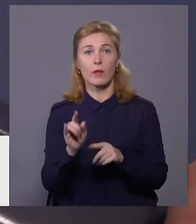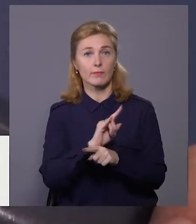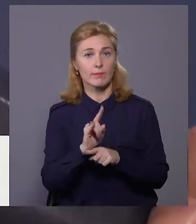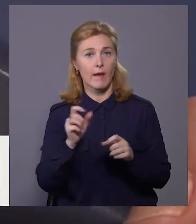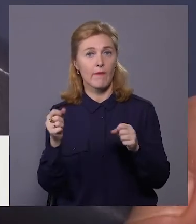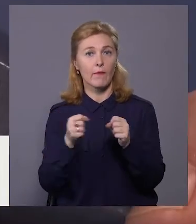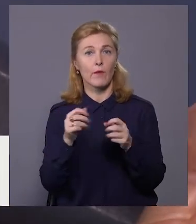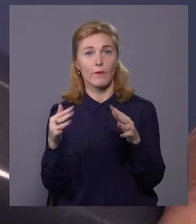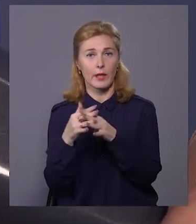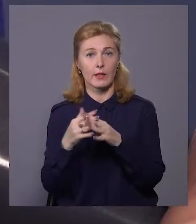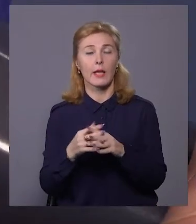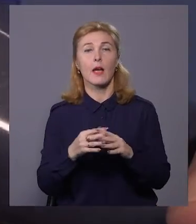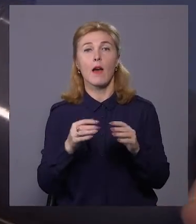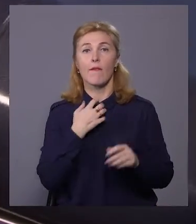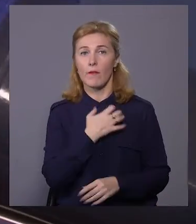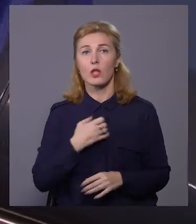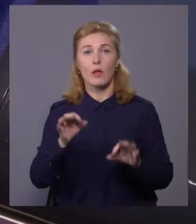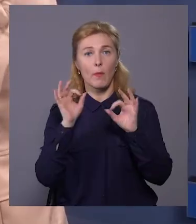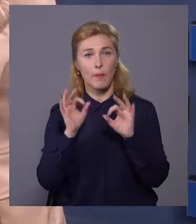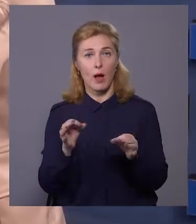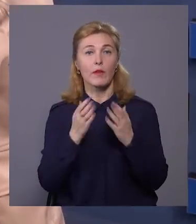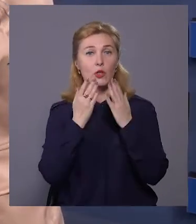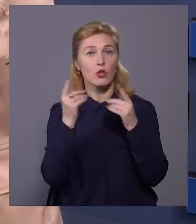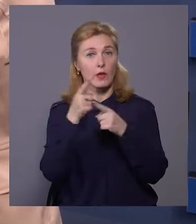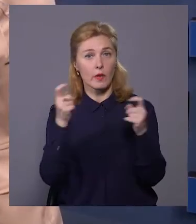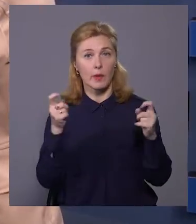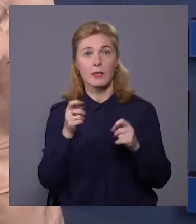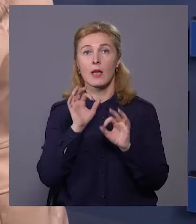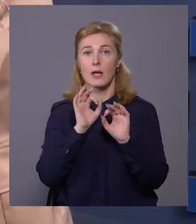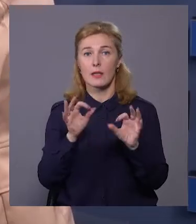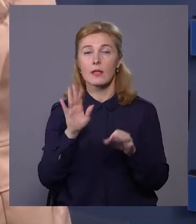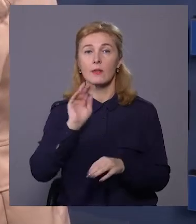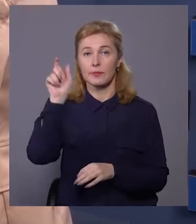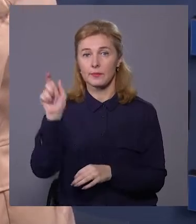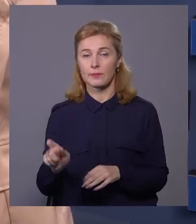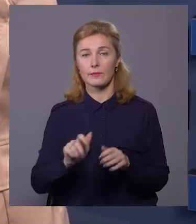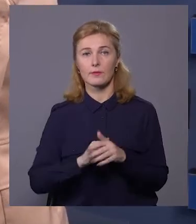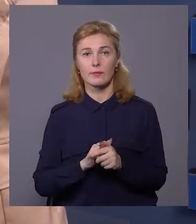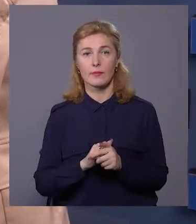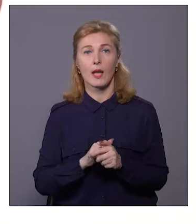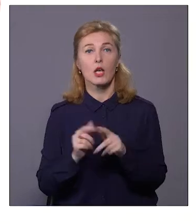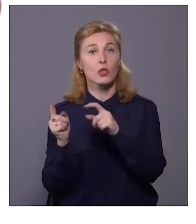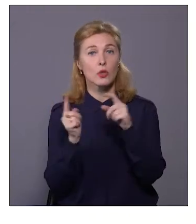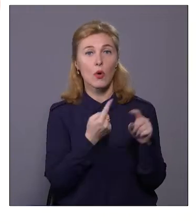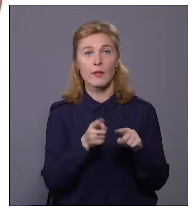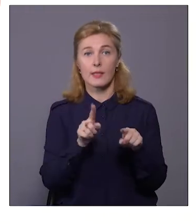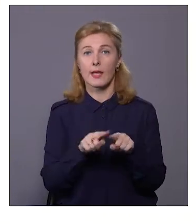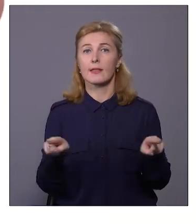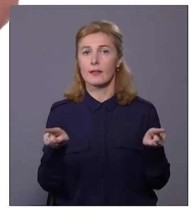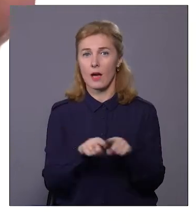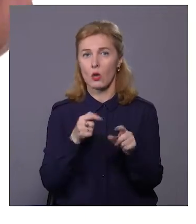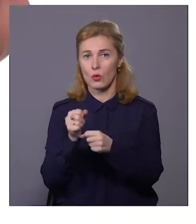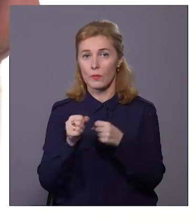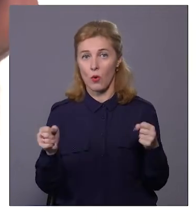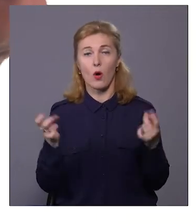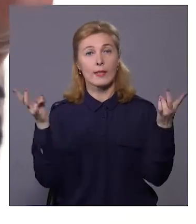надзвичайно важливо правильно споживати інформацію, наголошує медіатренерка Тамара Козицька. Адже слово – це також зброя.